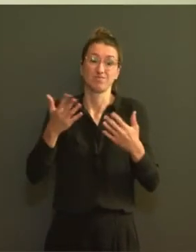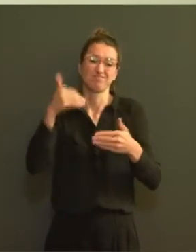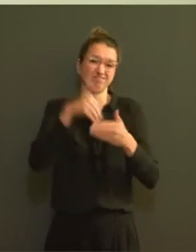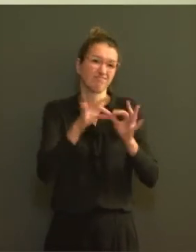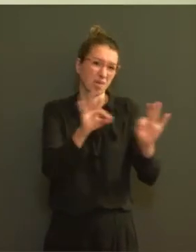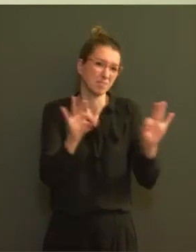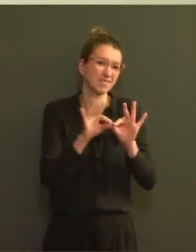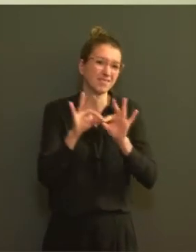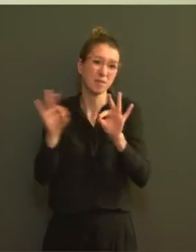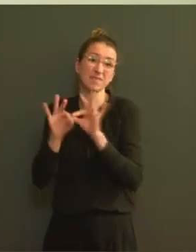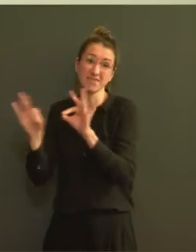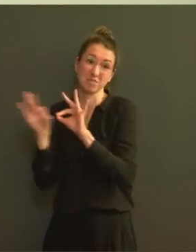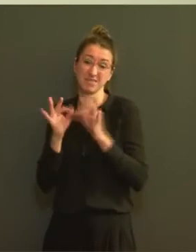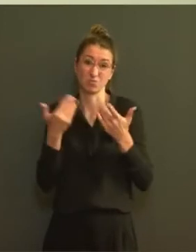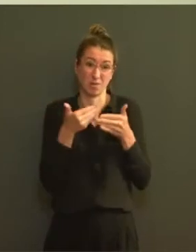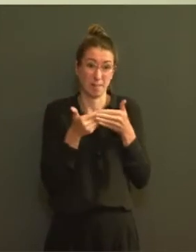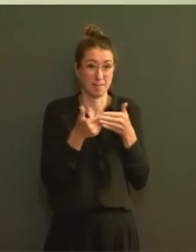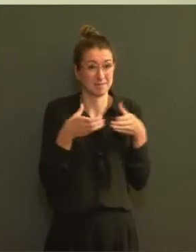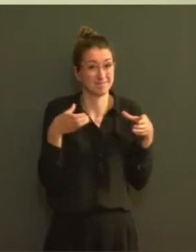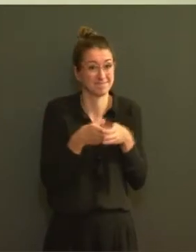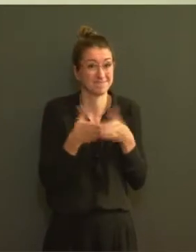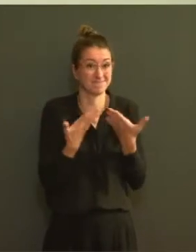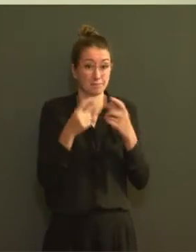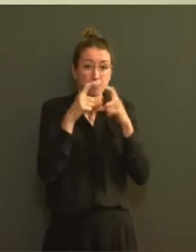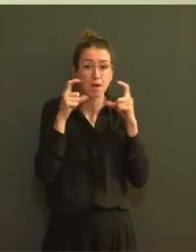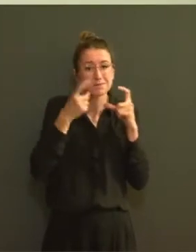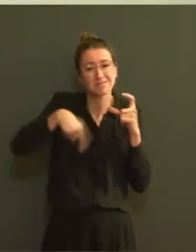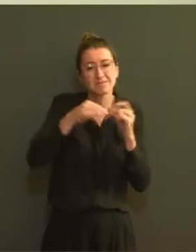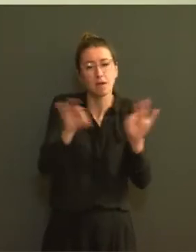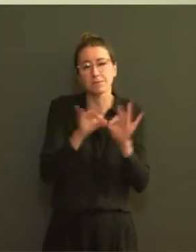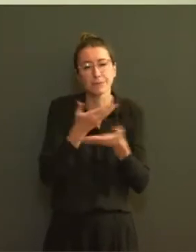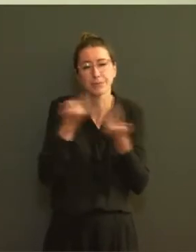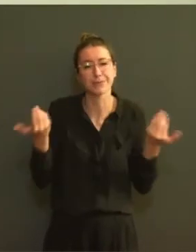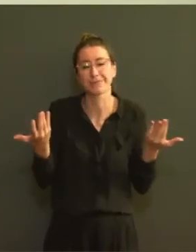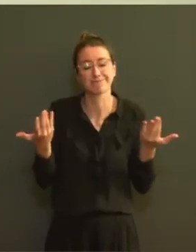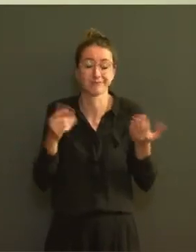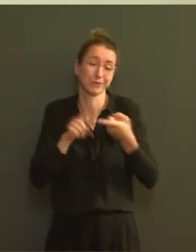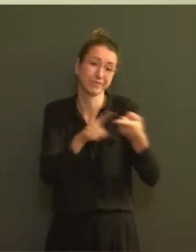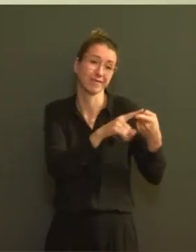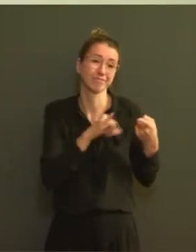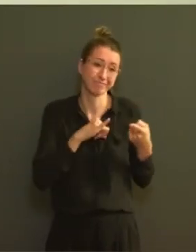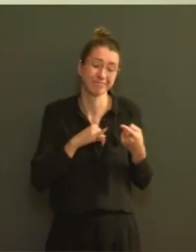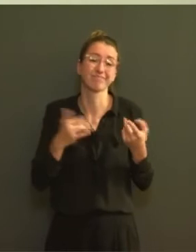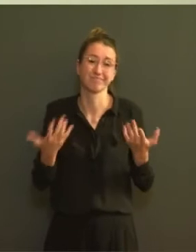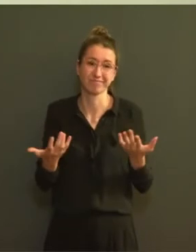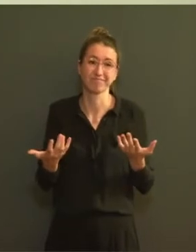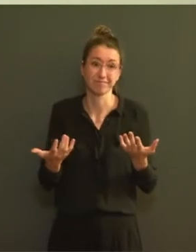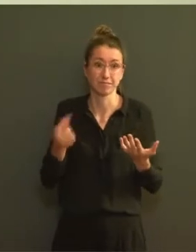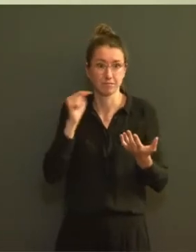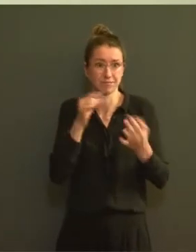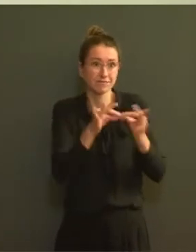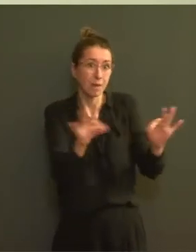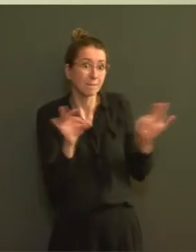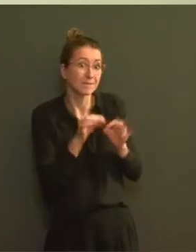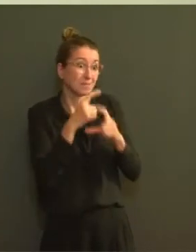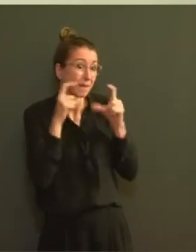et dans les familles on ne porte pas le masque. Donc il faut faire très attention que quand on sort de la famille, on limite les contacts et qu'on diminue